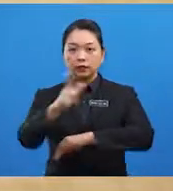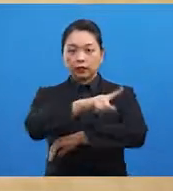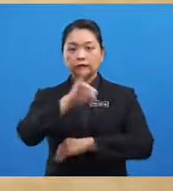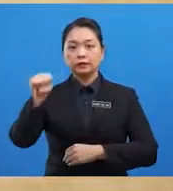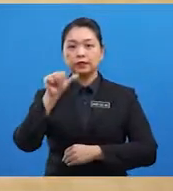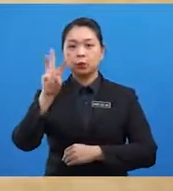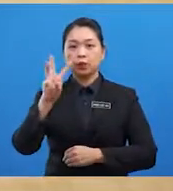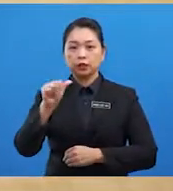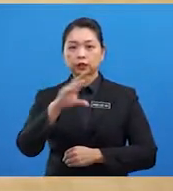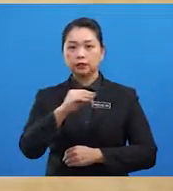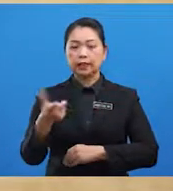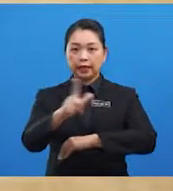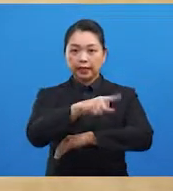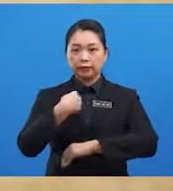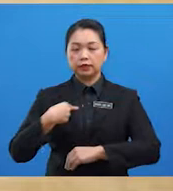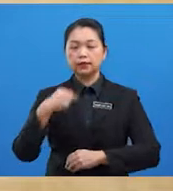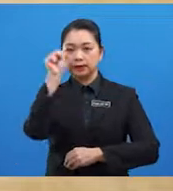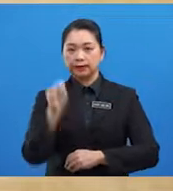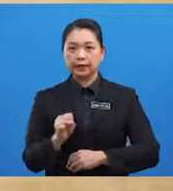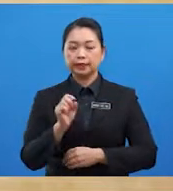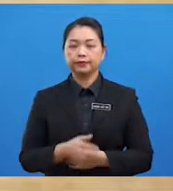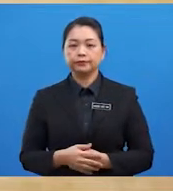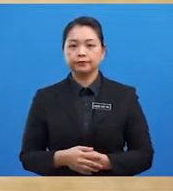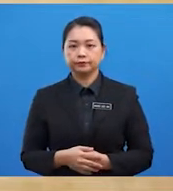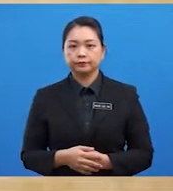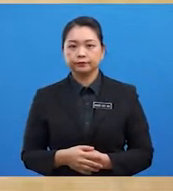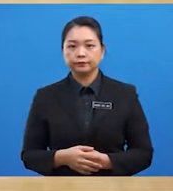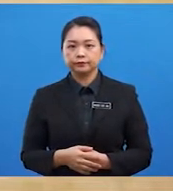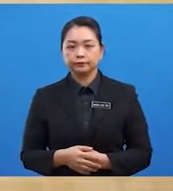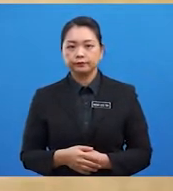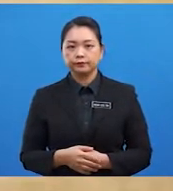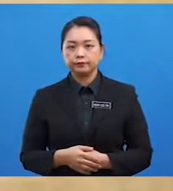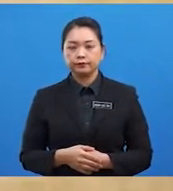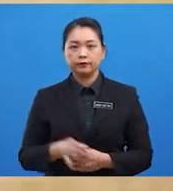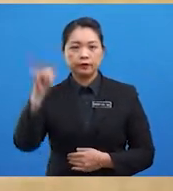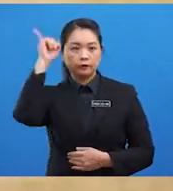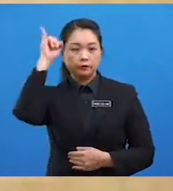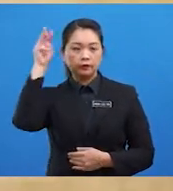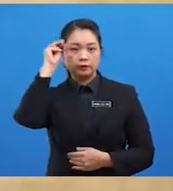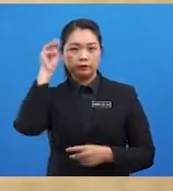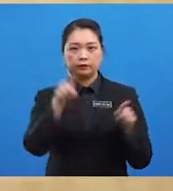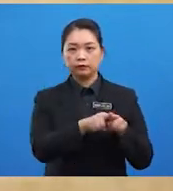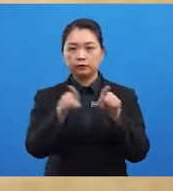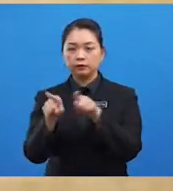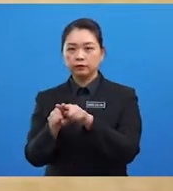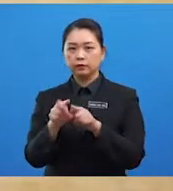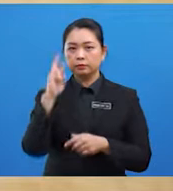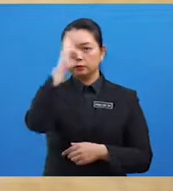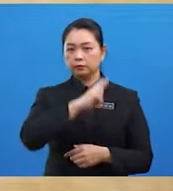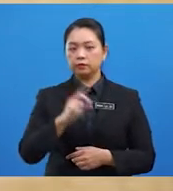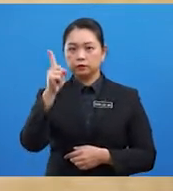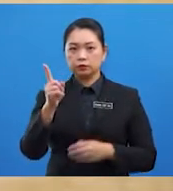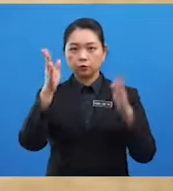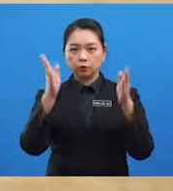Jawa dan Laut Cina Selatan Ibn Majid juga merupakan seorang